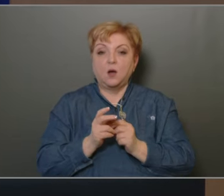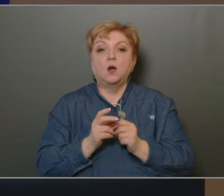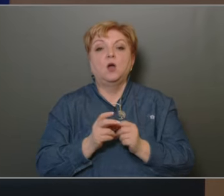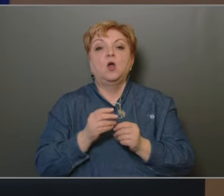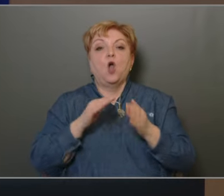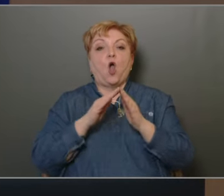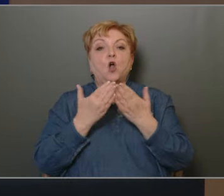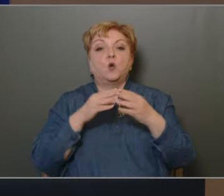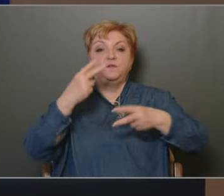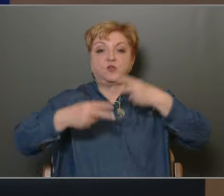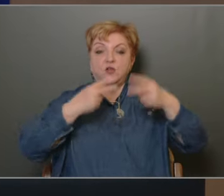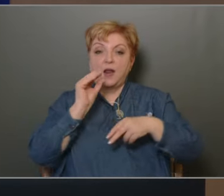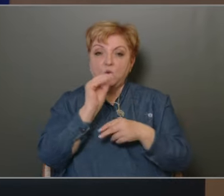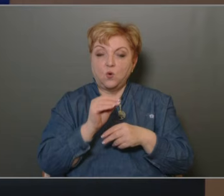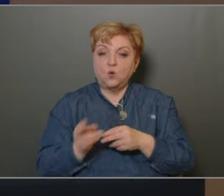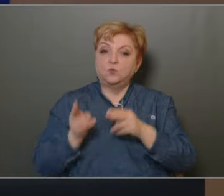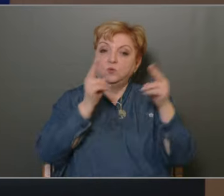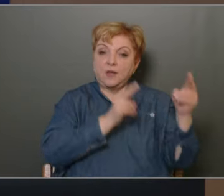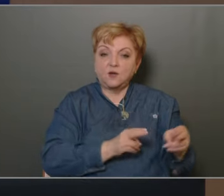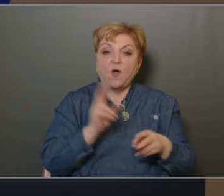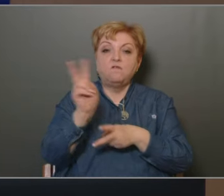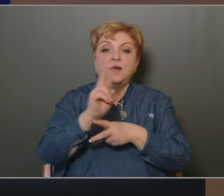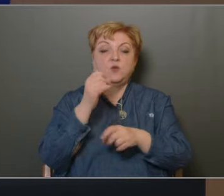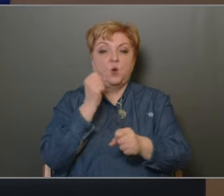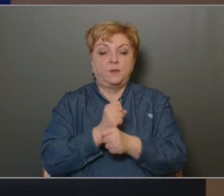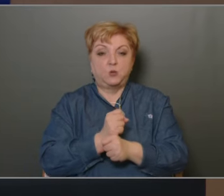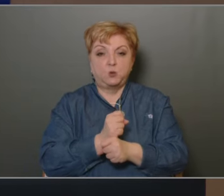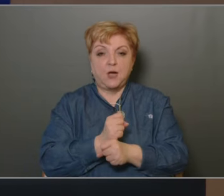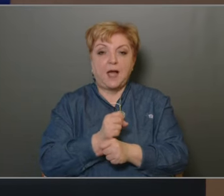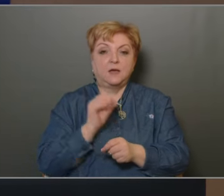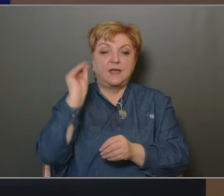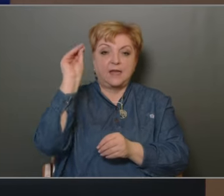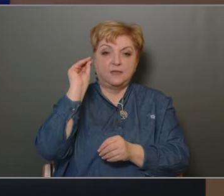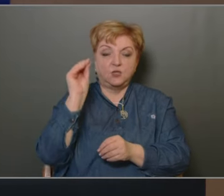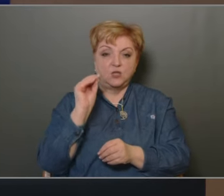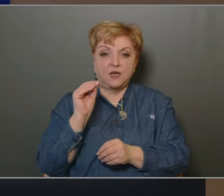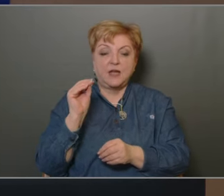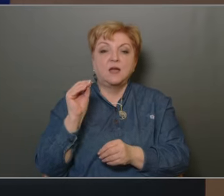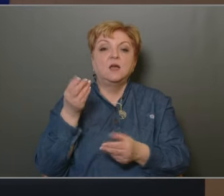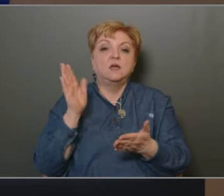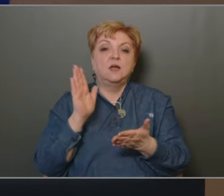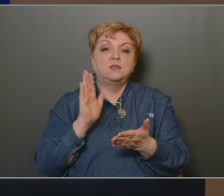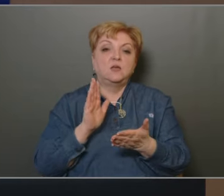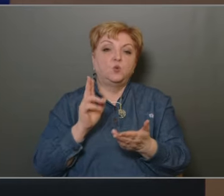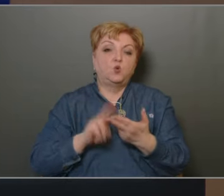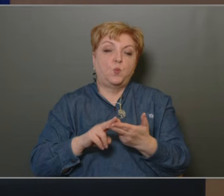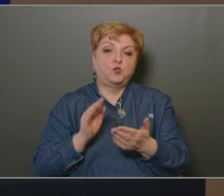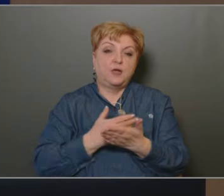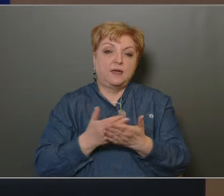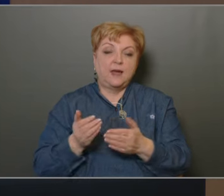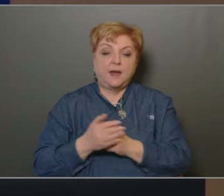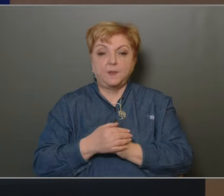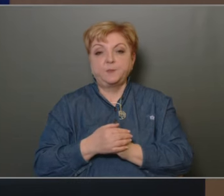döntünk a könyvvizsgáló jelentésről és külön döntünk a felügyelőbizottságnak a jelentéséről. Egyszerű, többséggel kell döntenünk